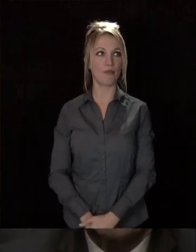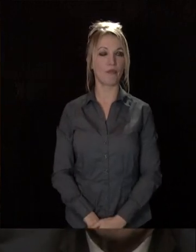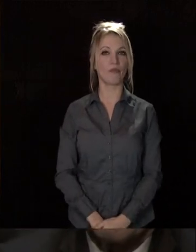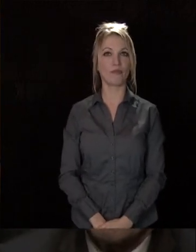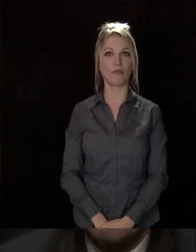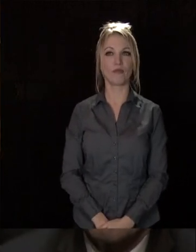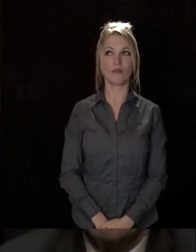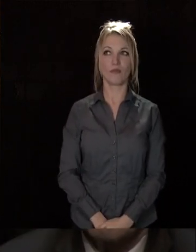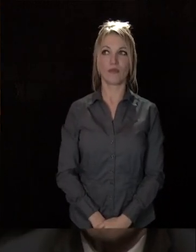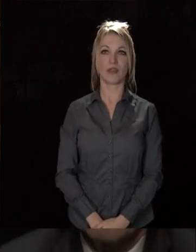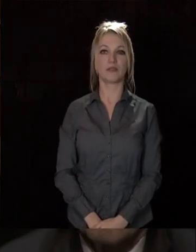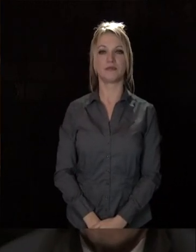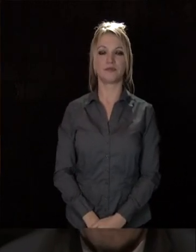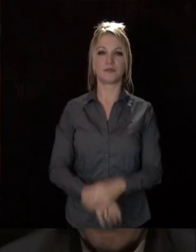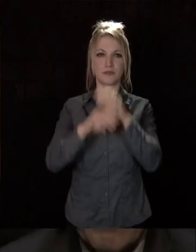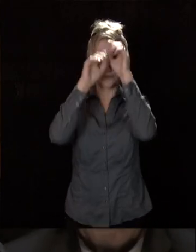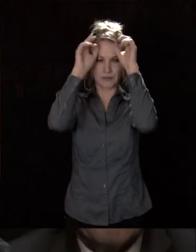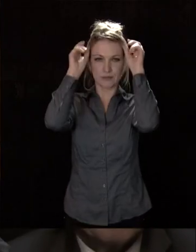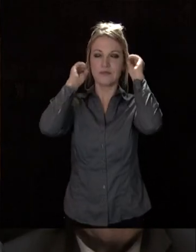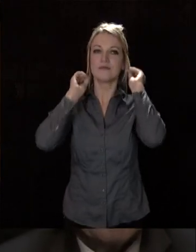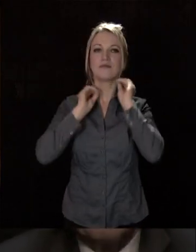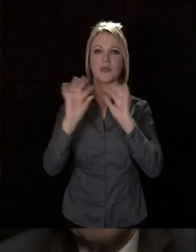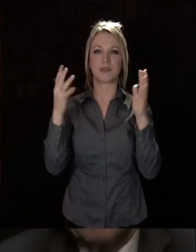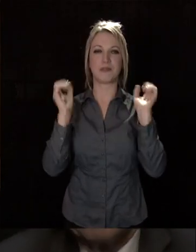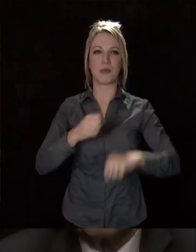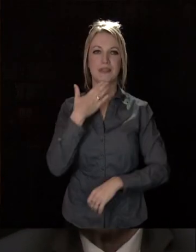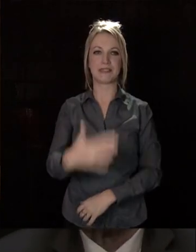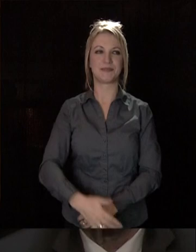Vous pouvez applaudir, ça va me permettre... Voilà, merci.